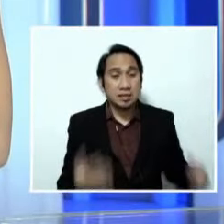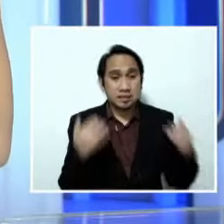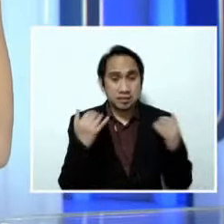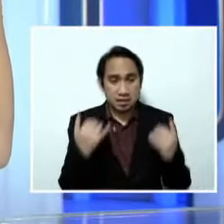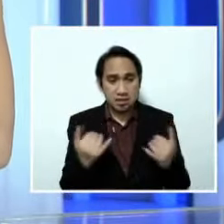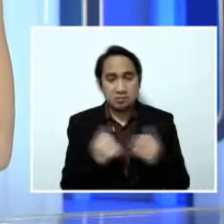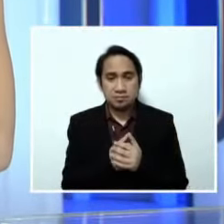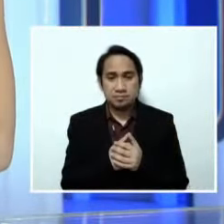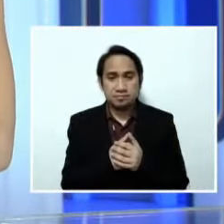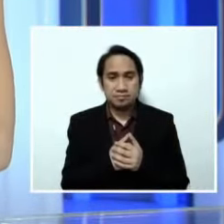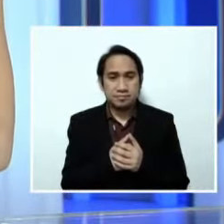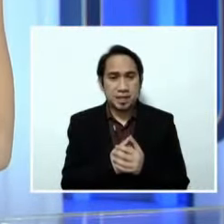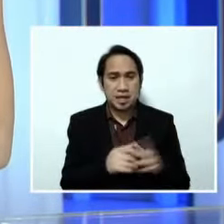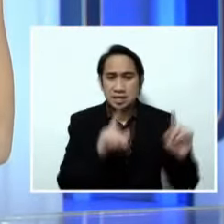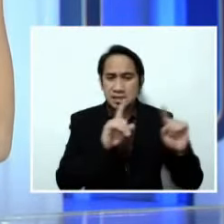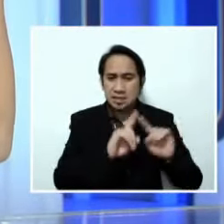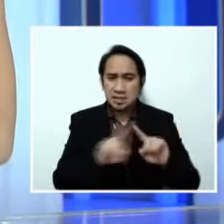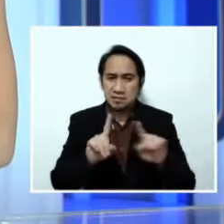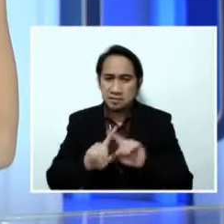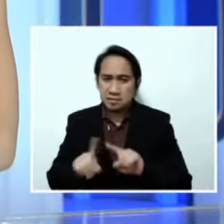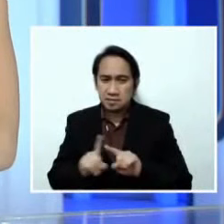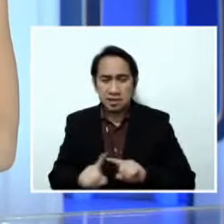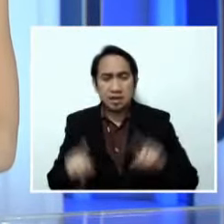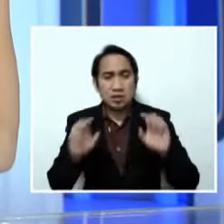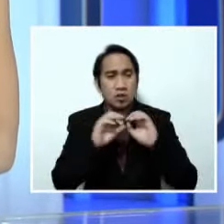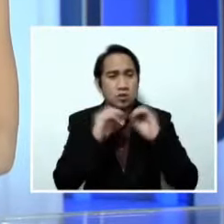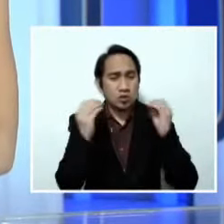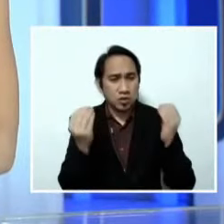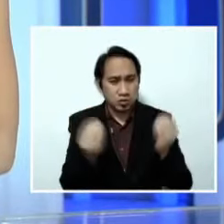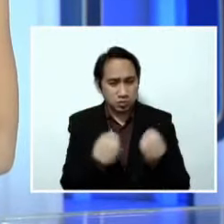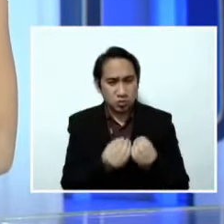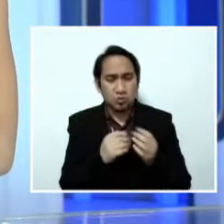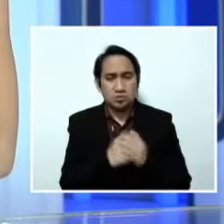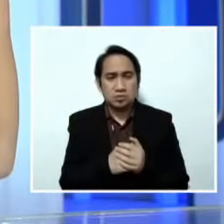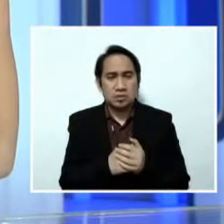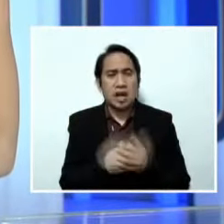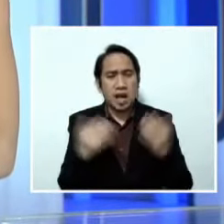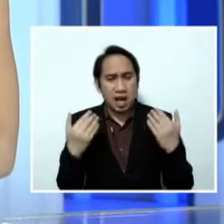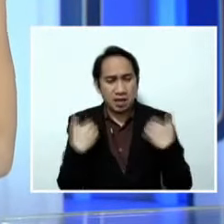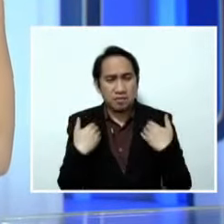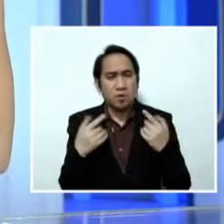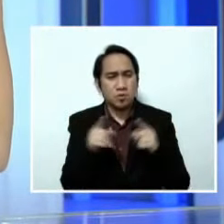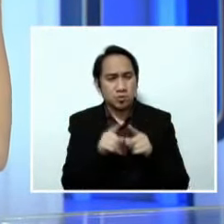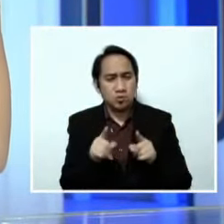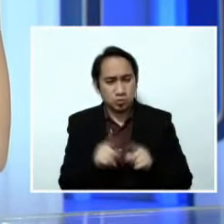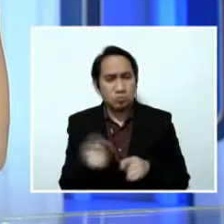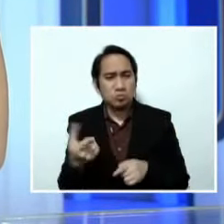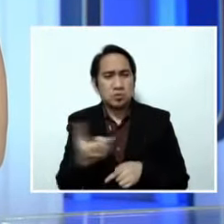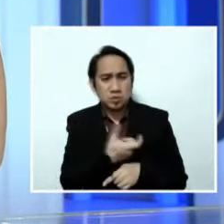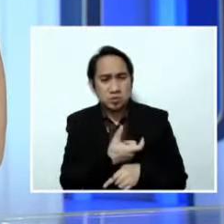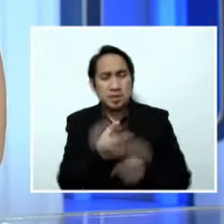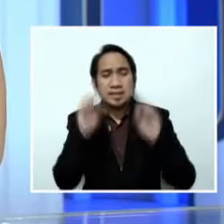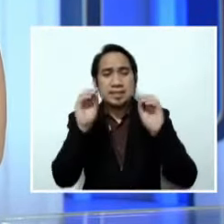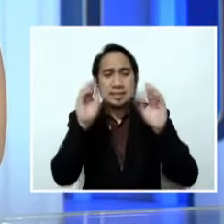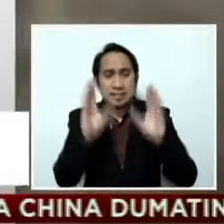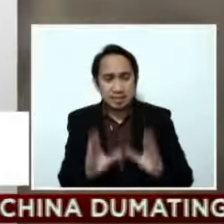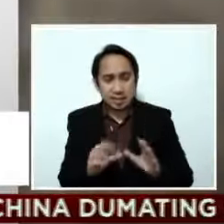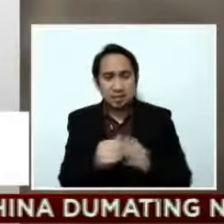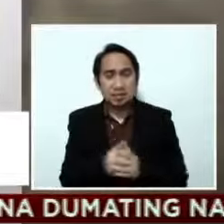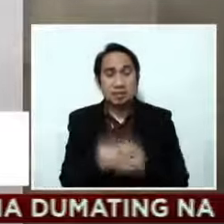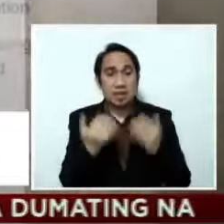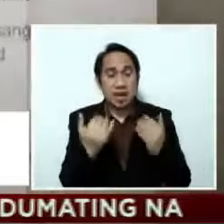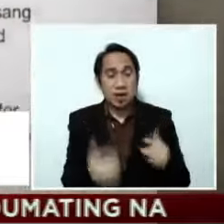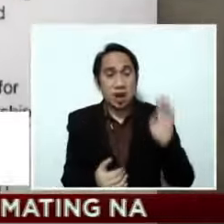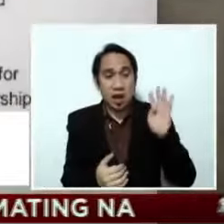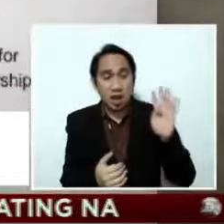Sinusulong ng iba't-ibang organisasyon na mabakunahan na rin agad ang mga guro contra COVID-19. Sumulat ang apat-apong grupo